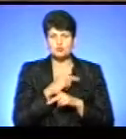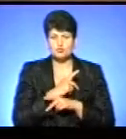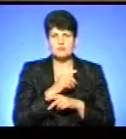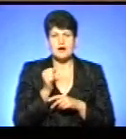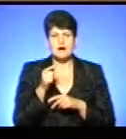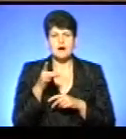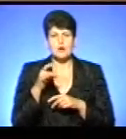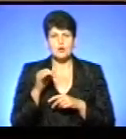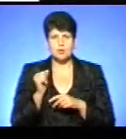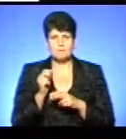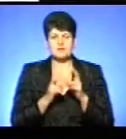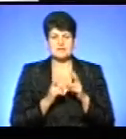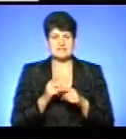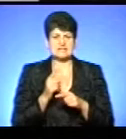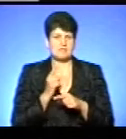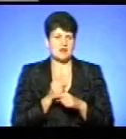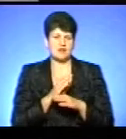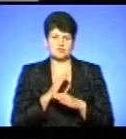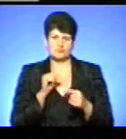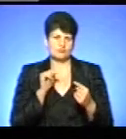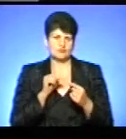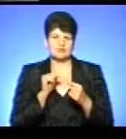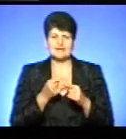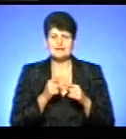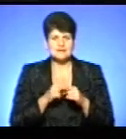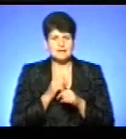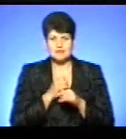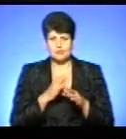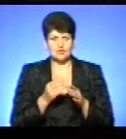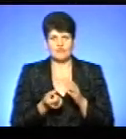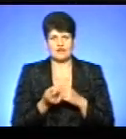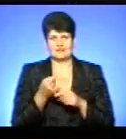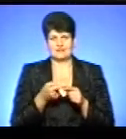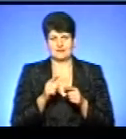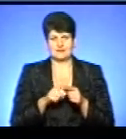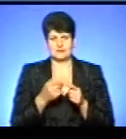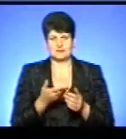Віктор Кіслевський заперечив. За його словами, речовина не могла викликати таких симптомів.